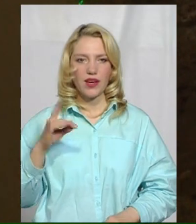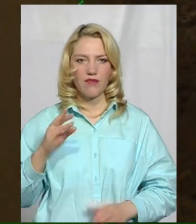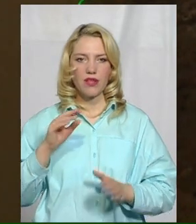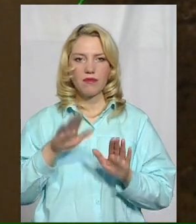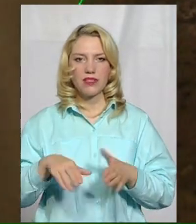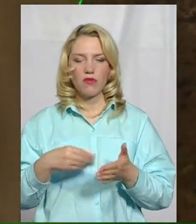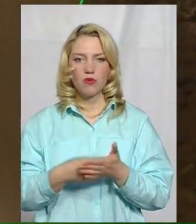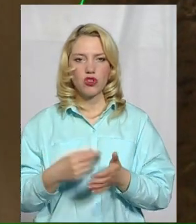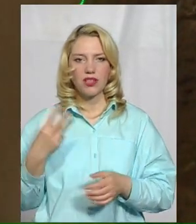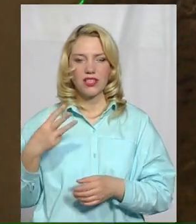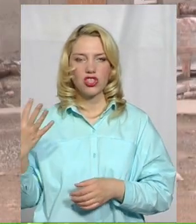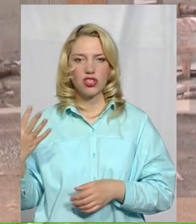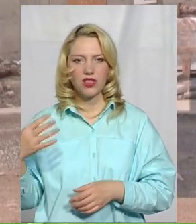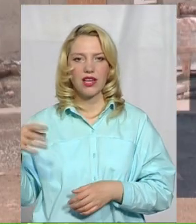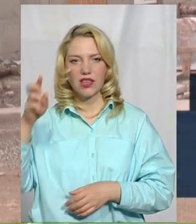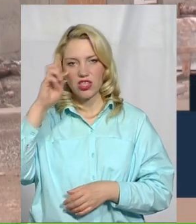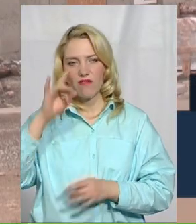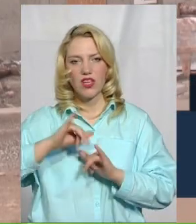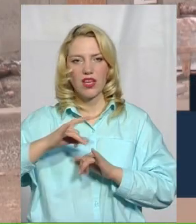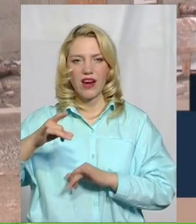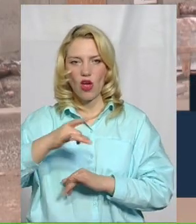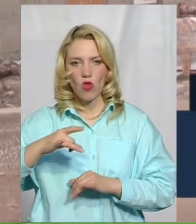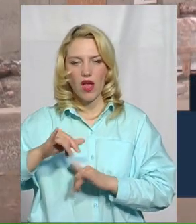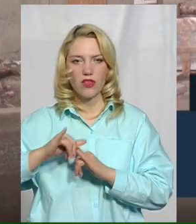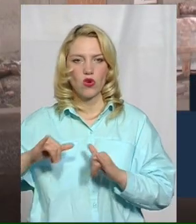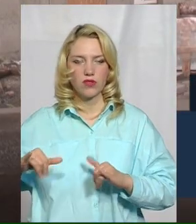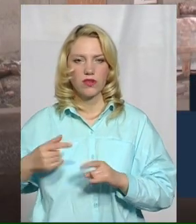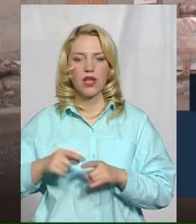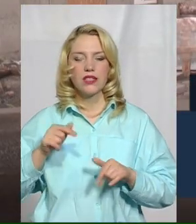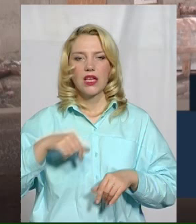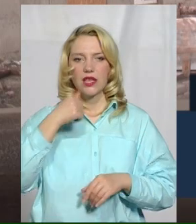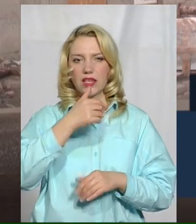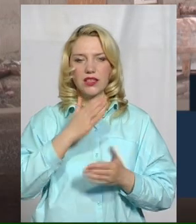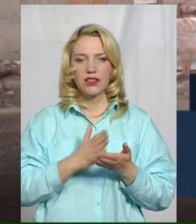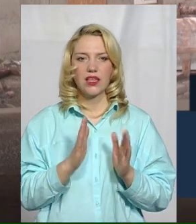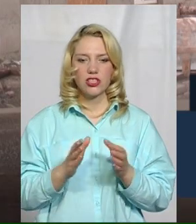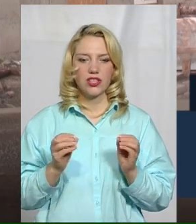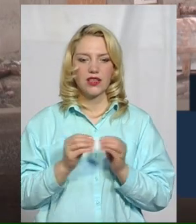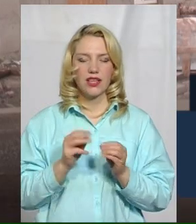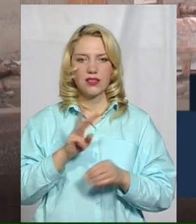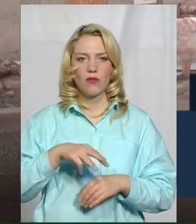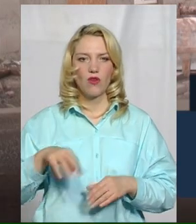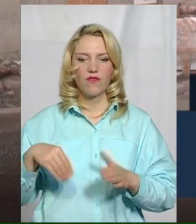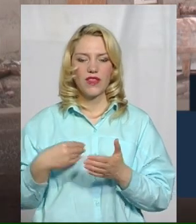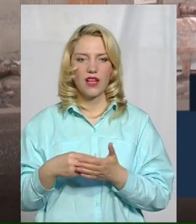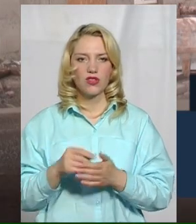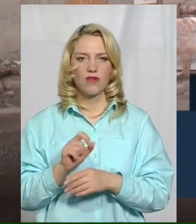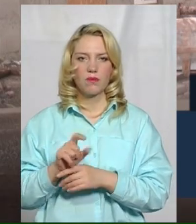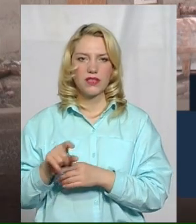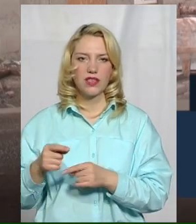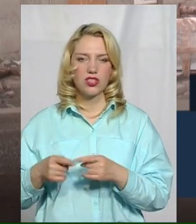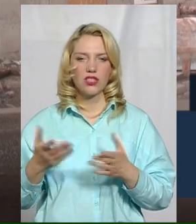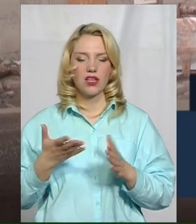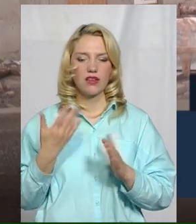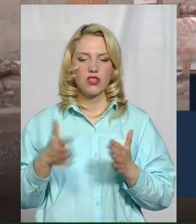Державного фонду регіонального розвитку. На цей рік є лише 10 мільйонів фінансових призначень, із яких ми вже проплатили